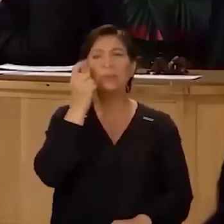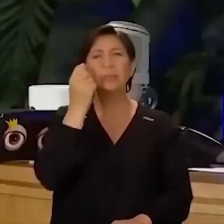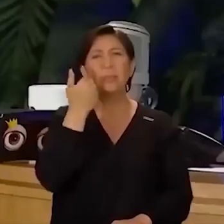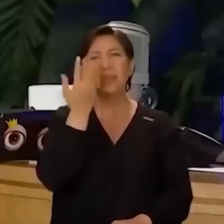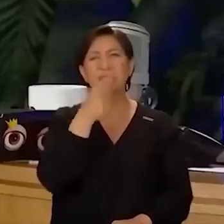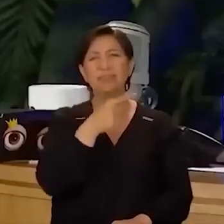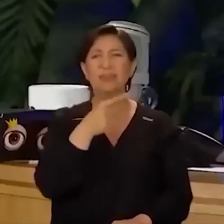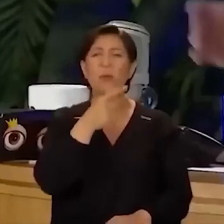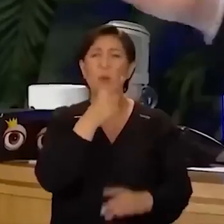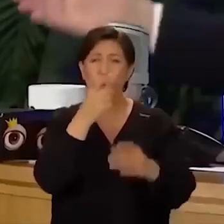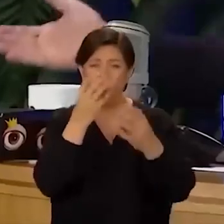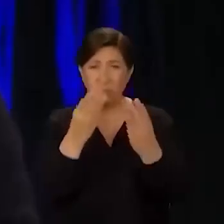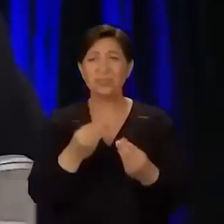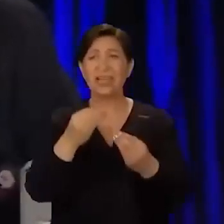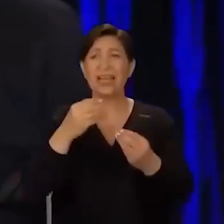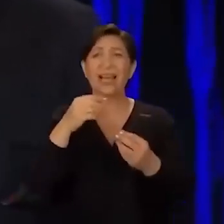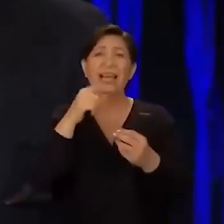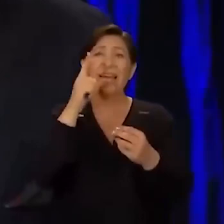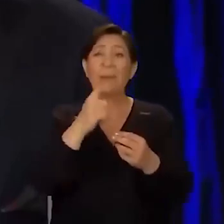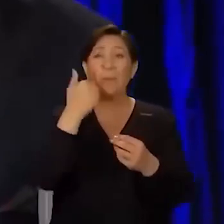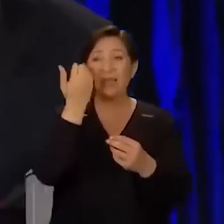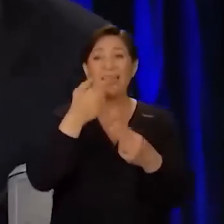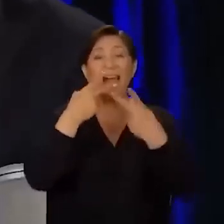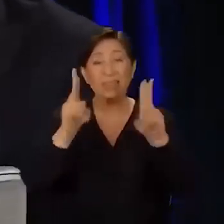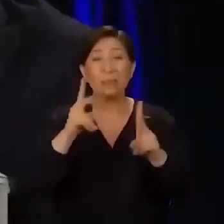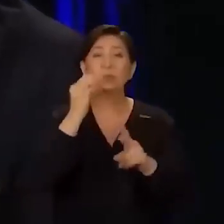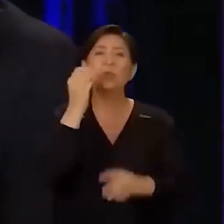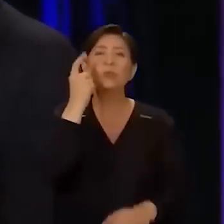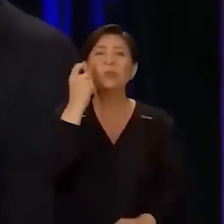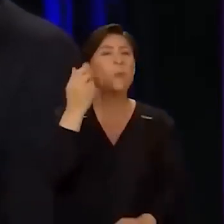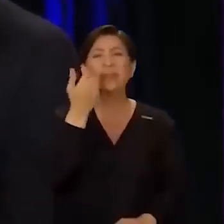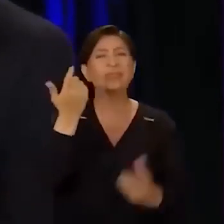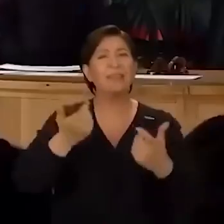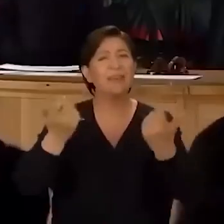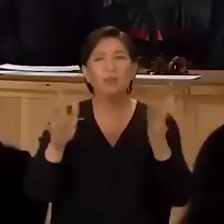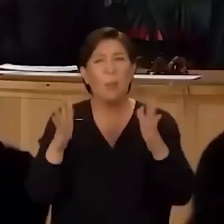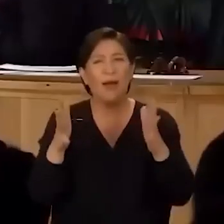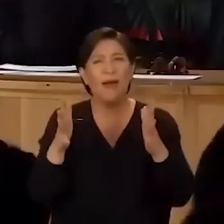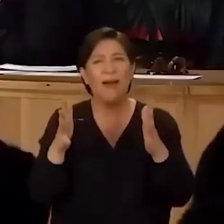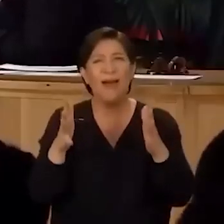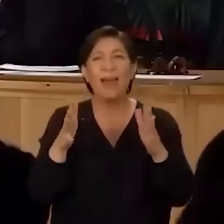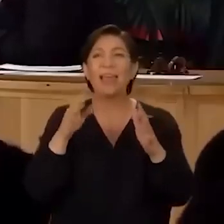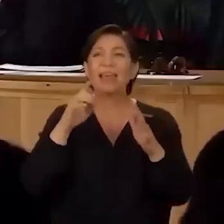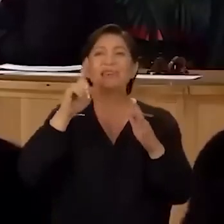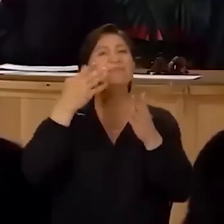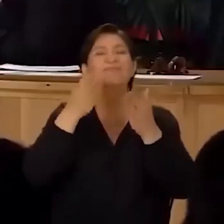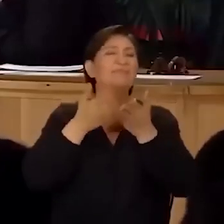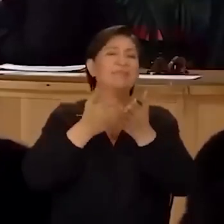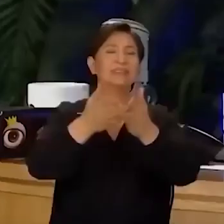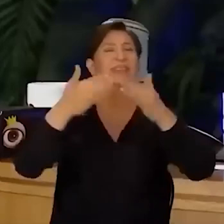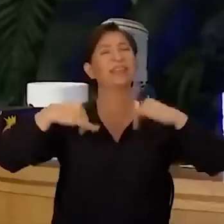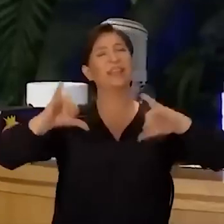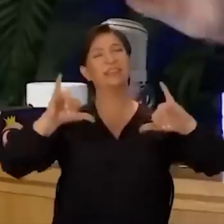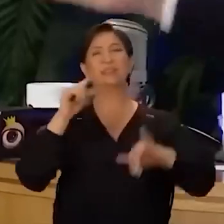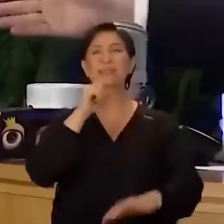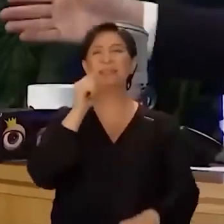biliyor musun? İyi ki onu iyi ki Beyazıt'ı açtım. Hakikaten çok özlüyorum. Nerede acaba? Yani. Kesin tekne de tatil